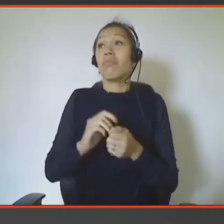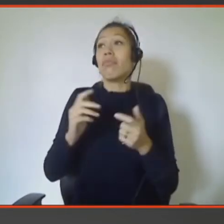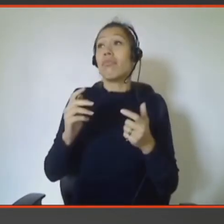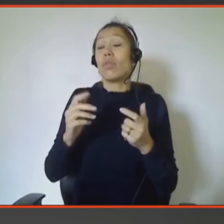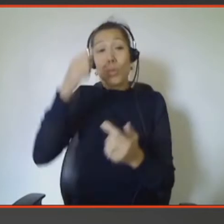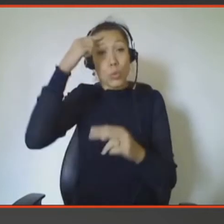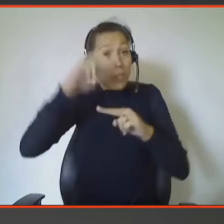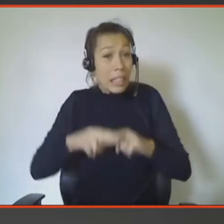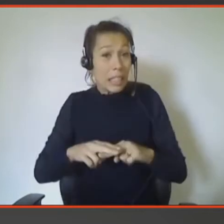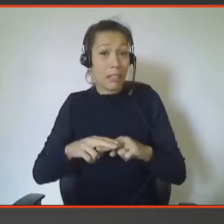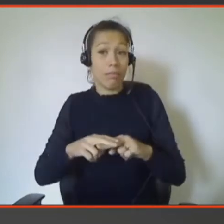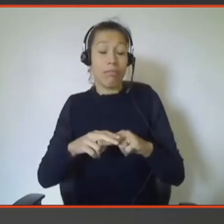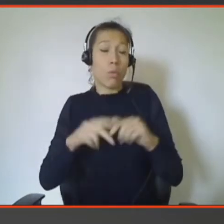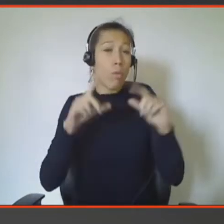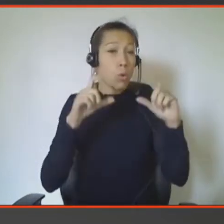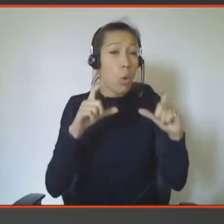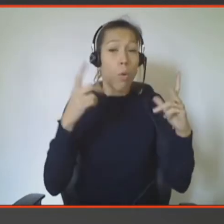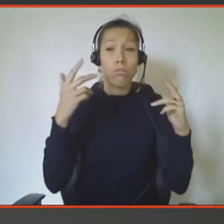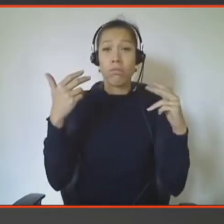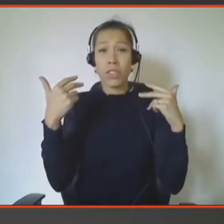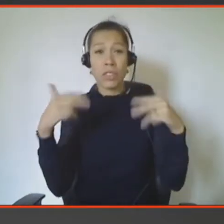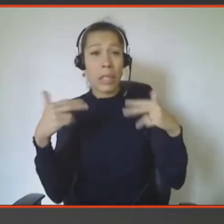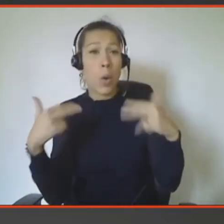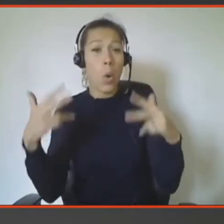en fait, des photos, des vidéos, entre autres.